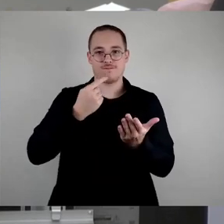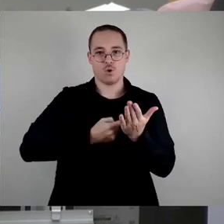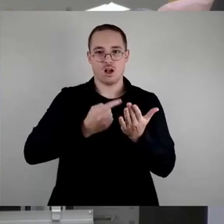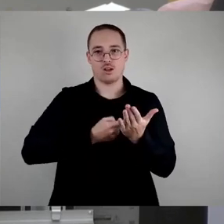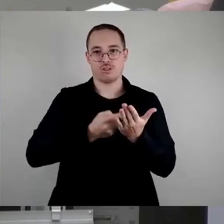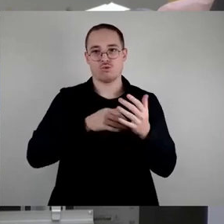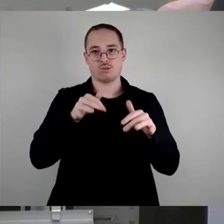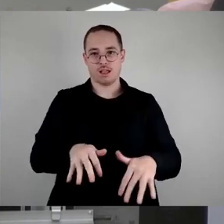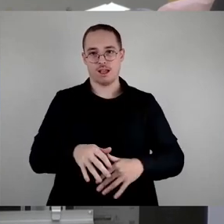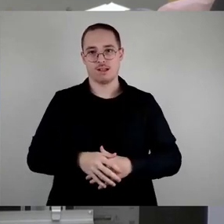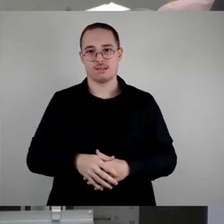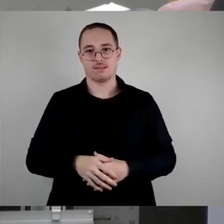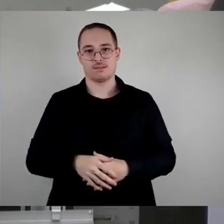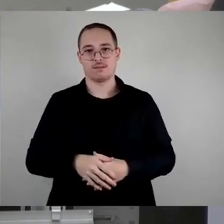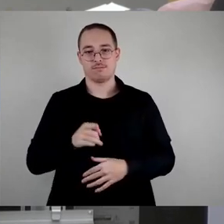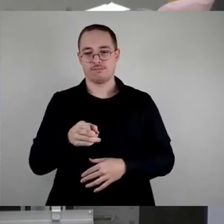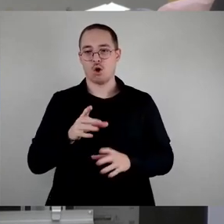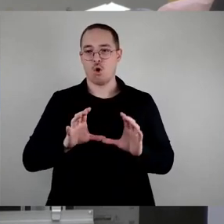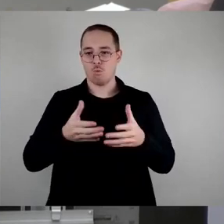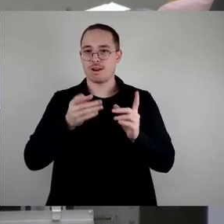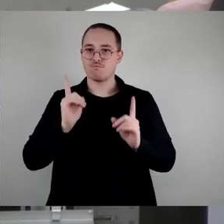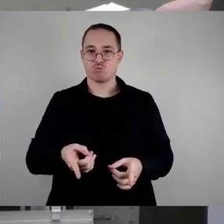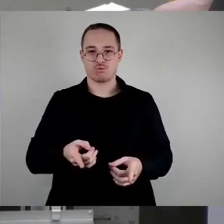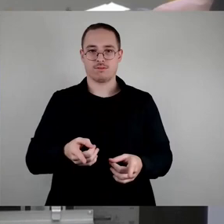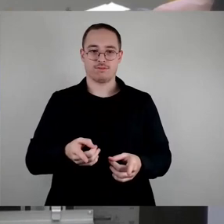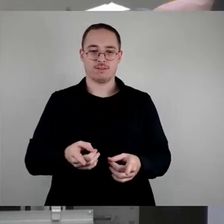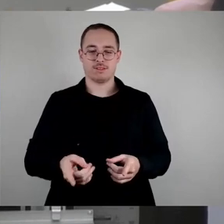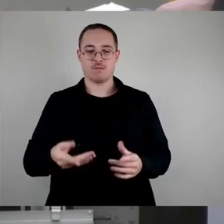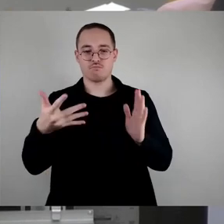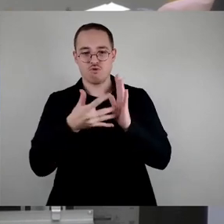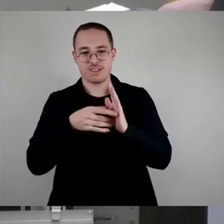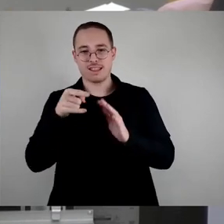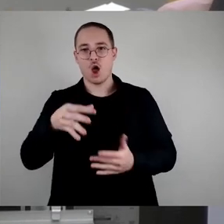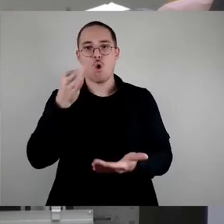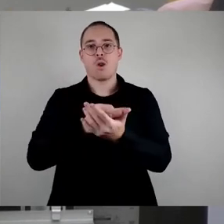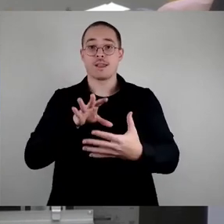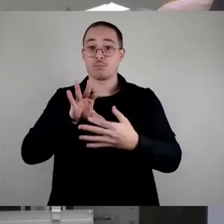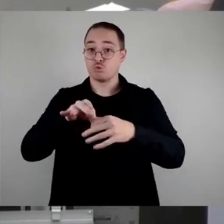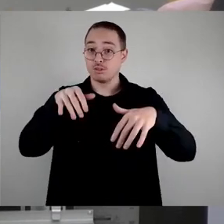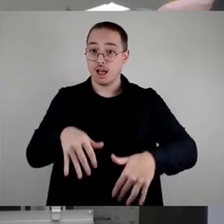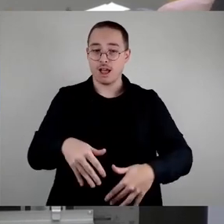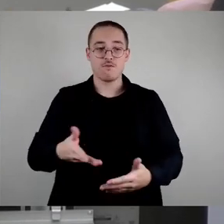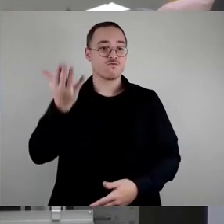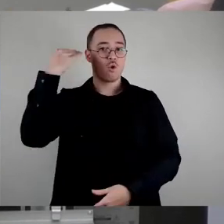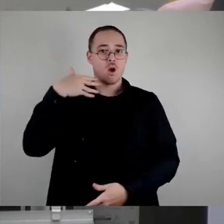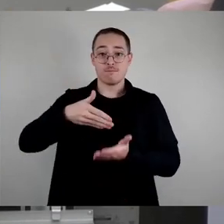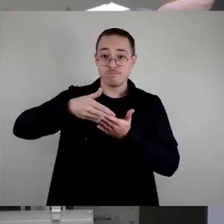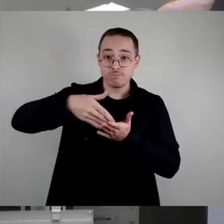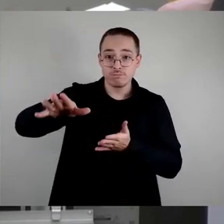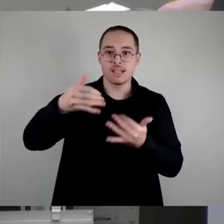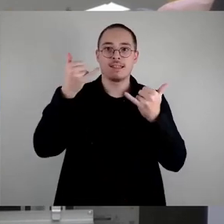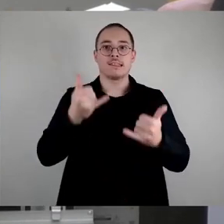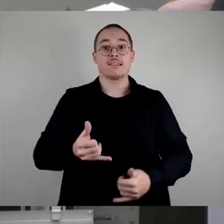Und die Voraussetzung ist eben der örtliche Bezug. Der örtliche Bezug wurde früher abgelehnt. Der ist jetzt bejaht worden. Und zwar mit dem Argument,